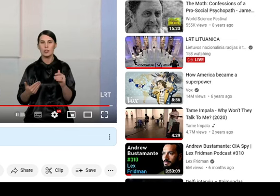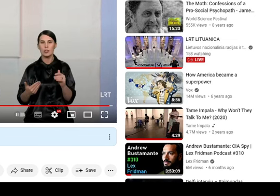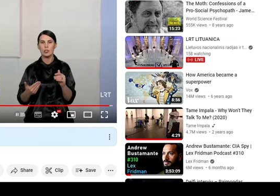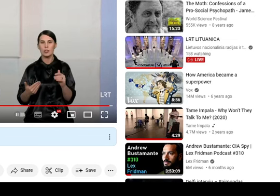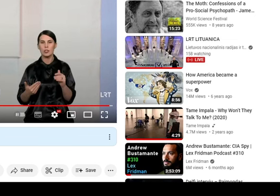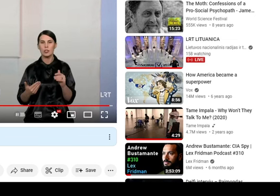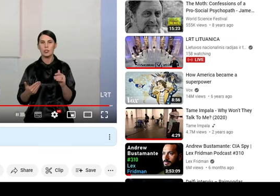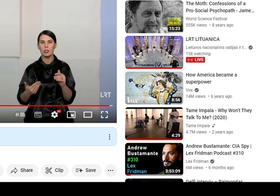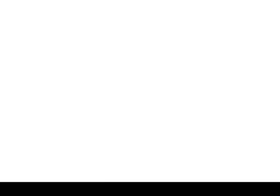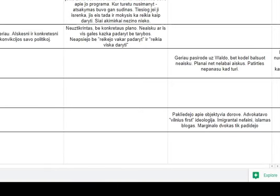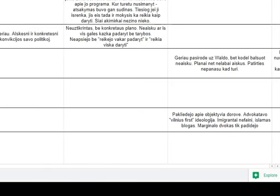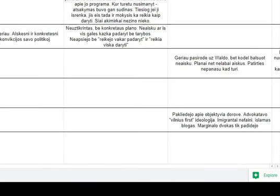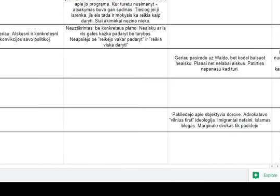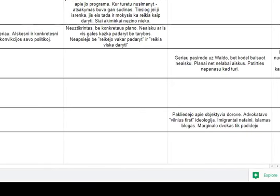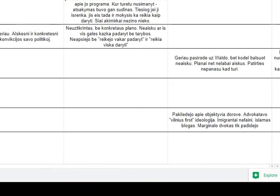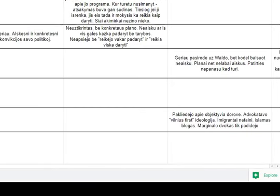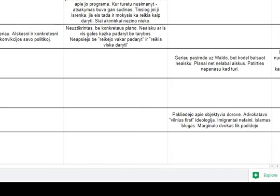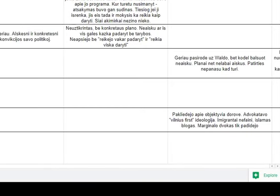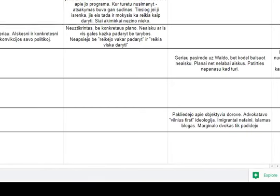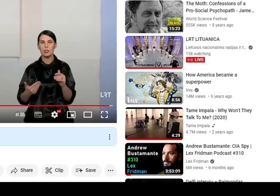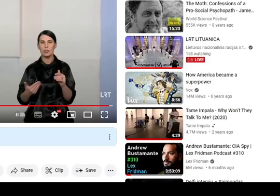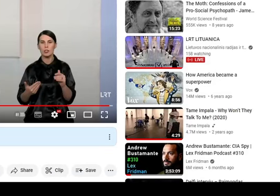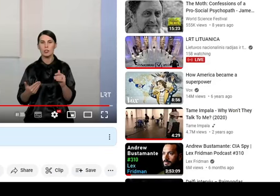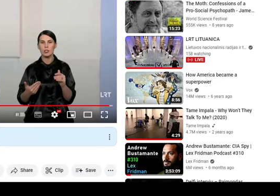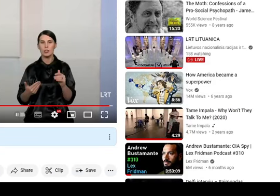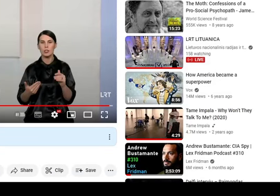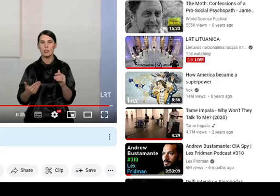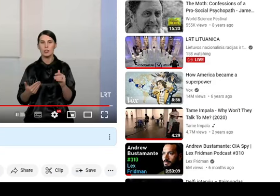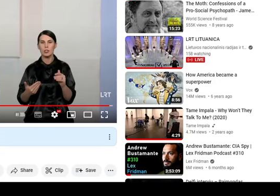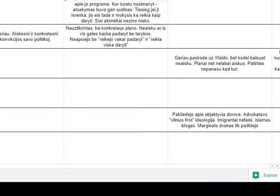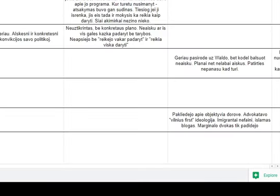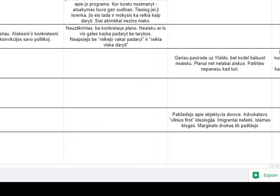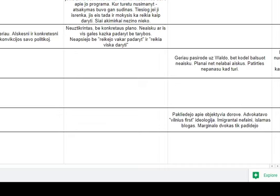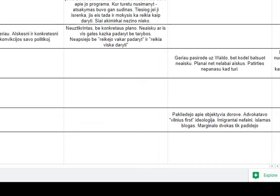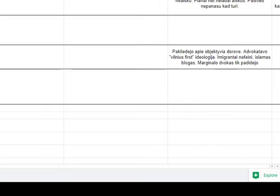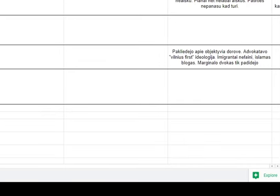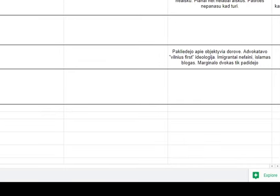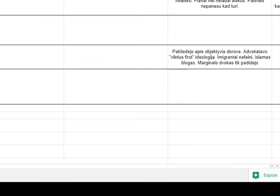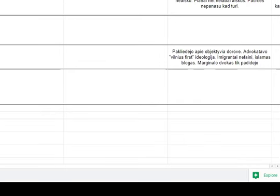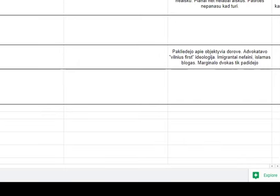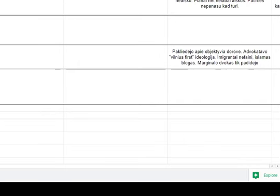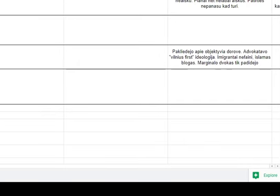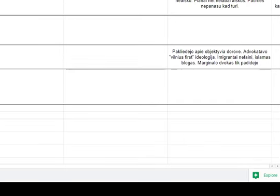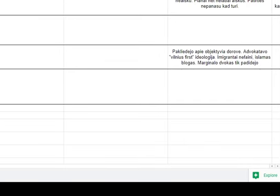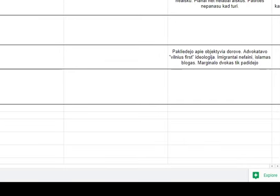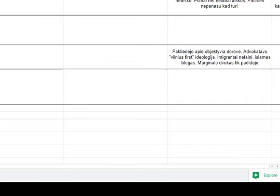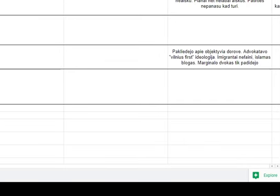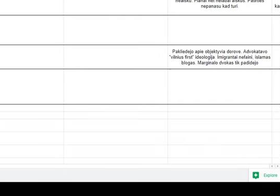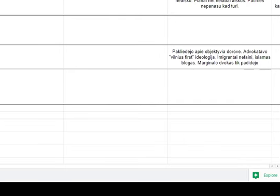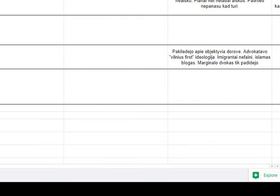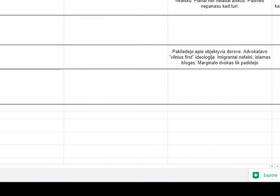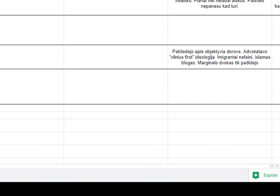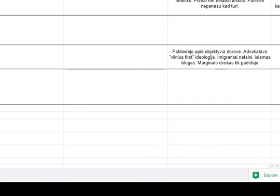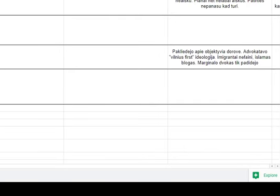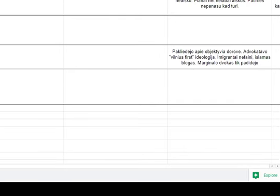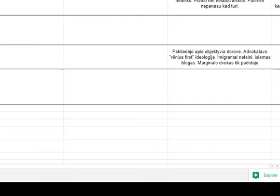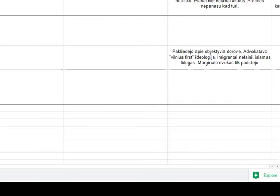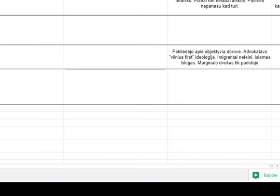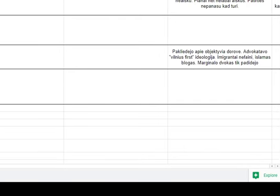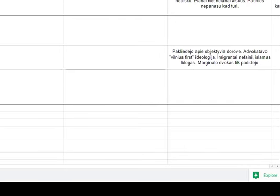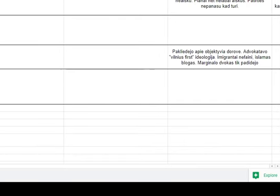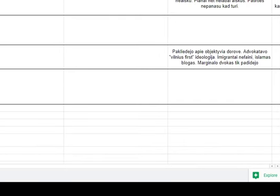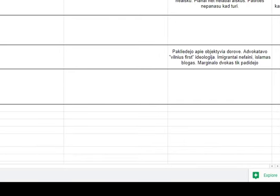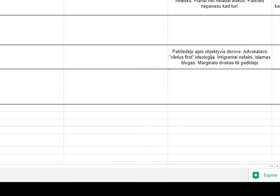Bet dabar Benkūnsko to nebuvo. Gerai, aš užsiriu. Benkūnsko nebuvo, tai šitos gal